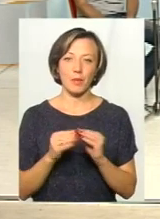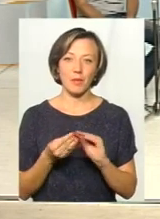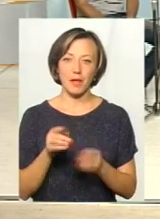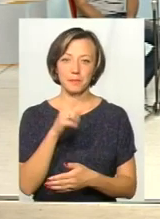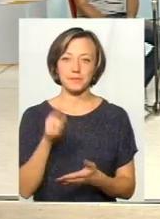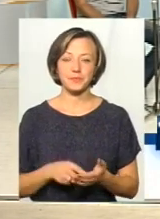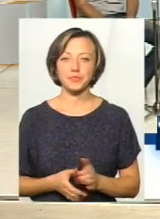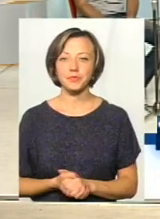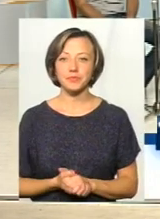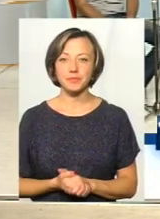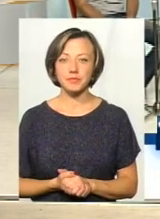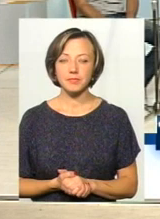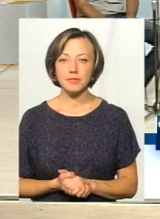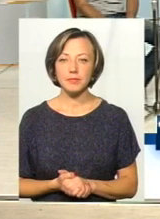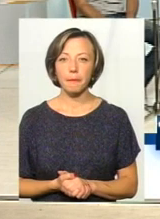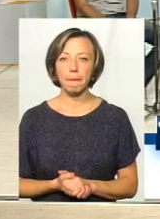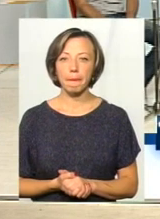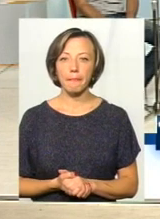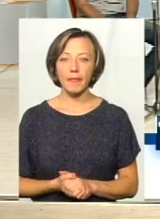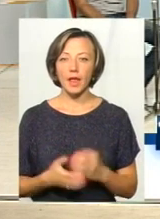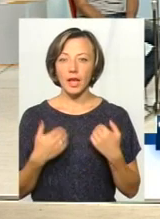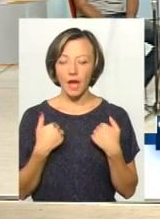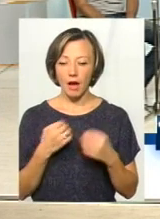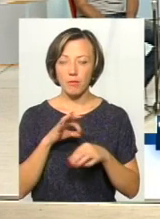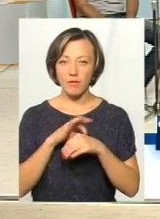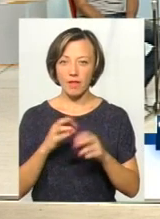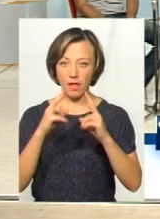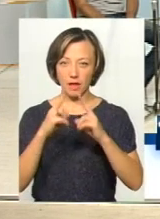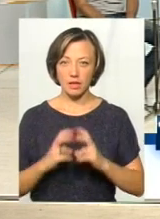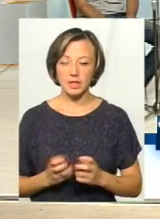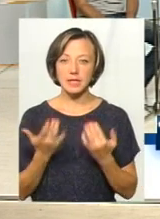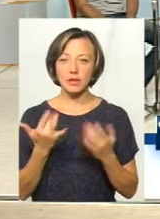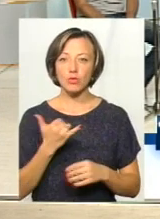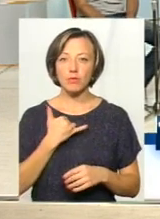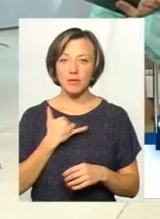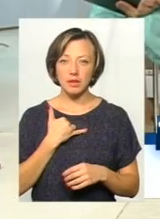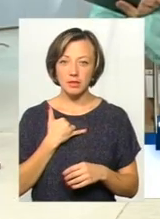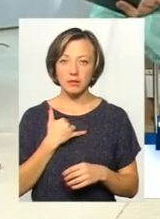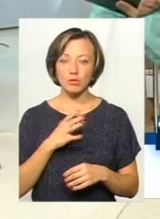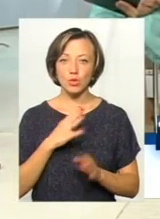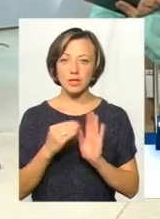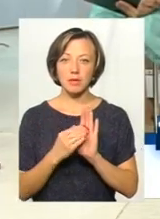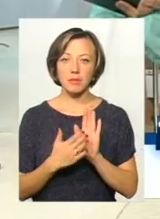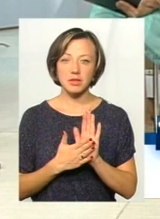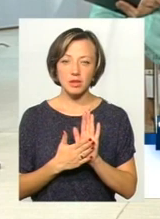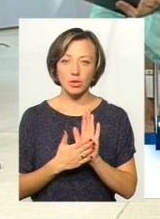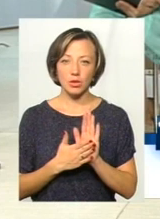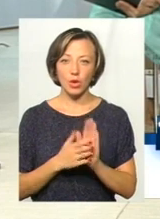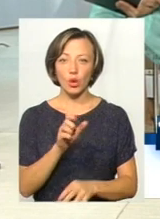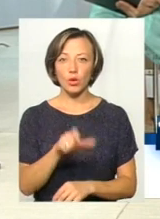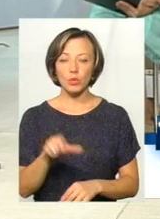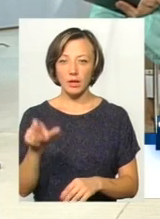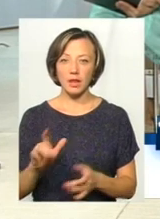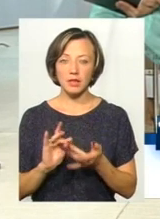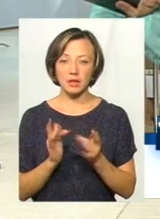Я готувалася трошки до цієї передачі і провела аналіз, скільки в мене по амбулаторіях було записано людей